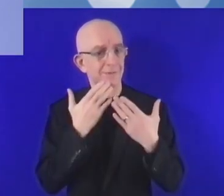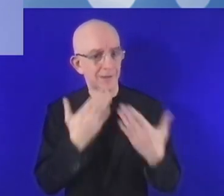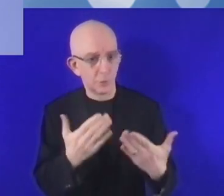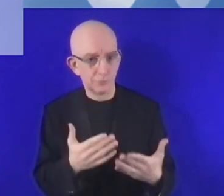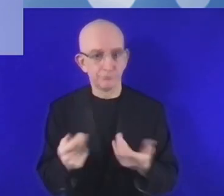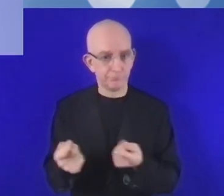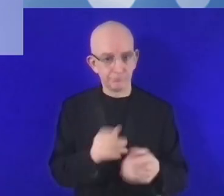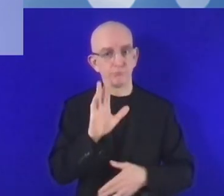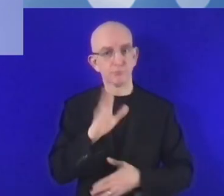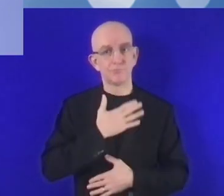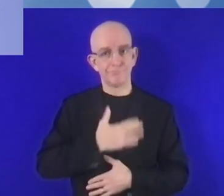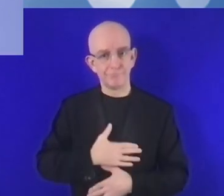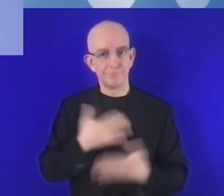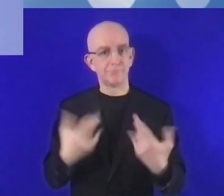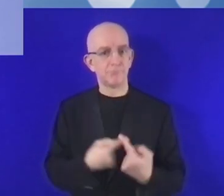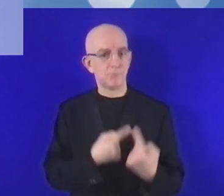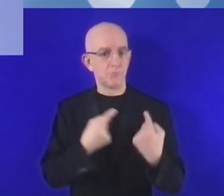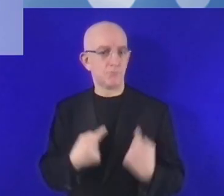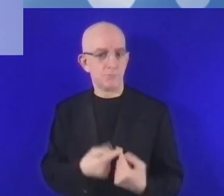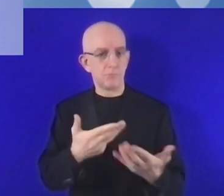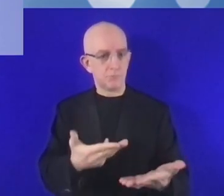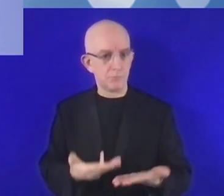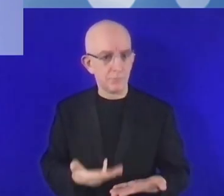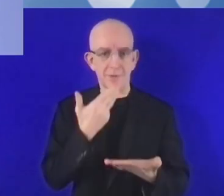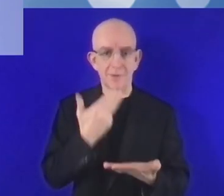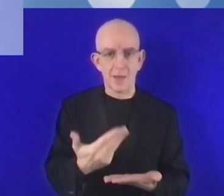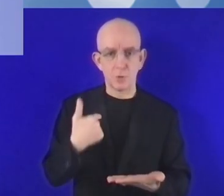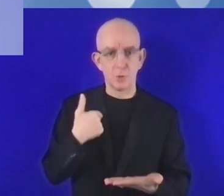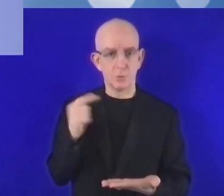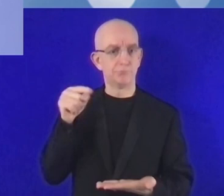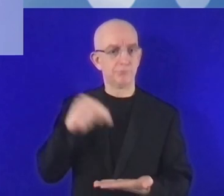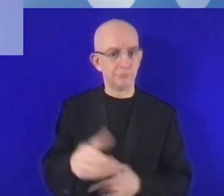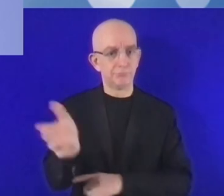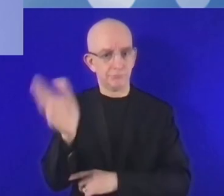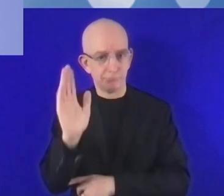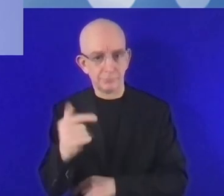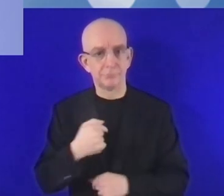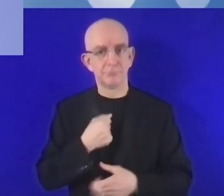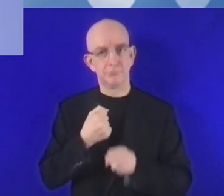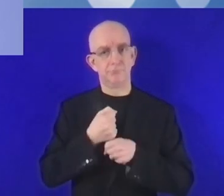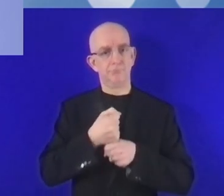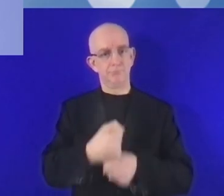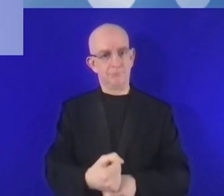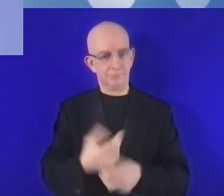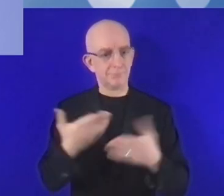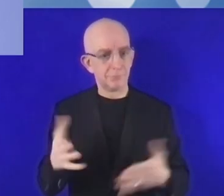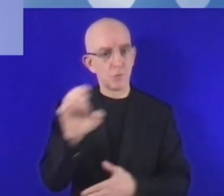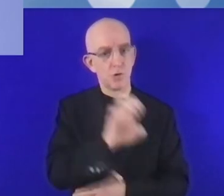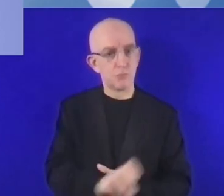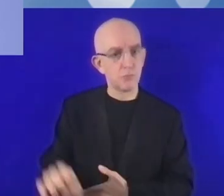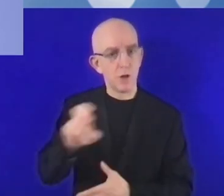وشكراً جزيلاً على استضافتي في